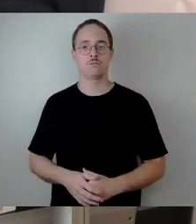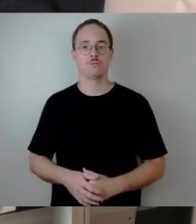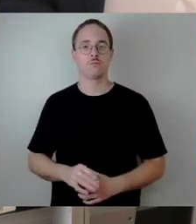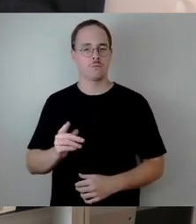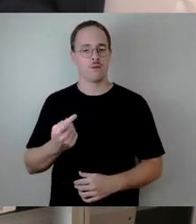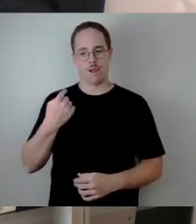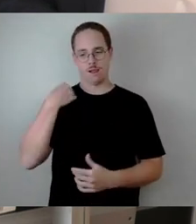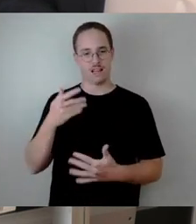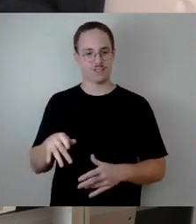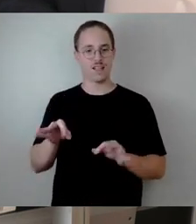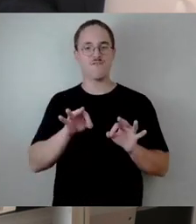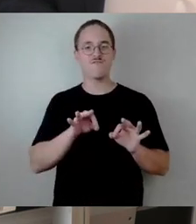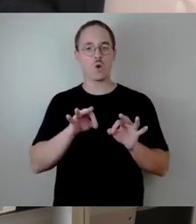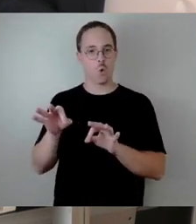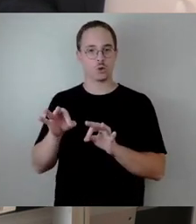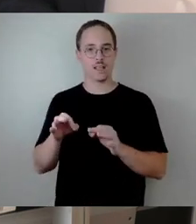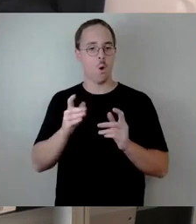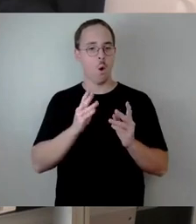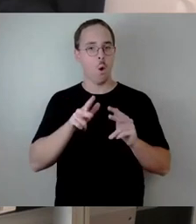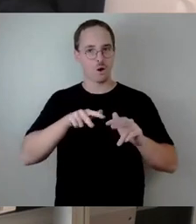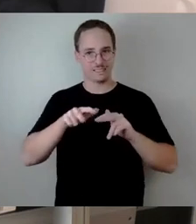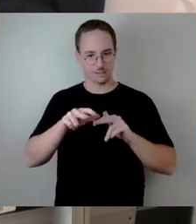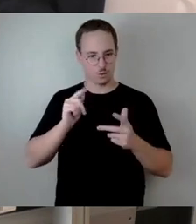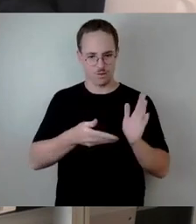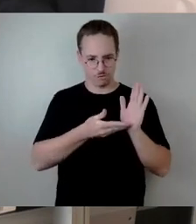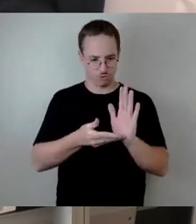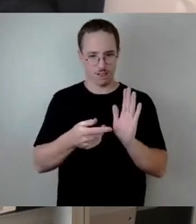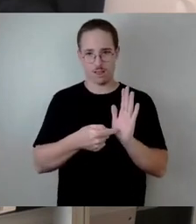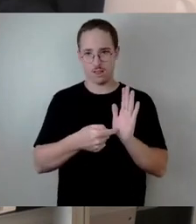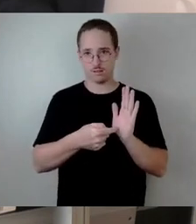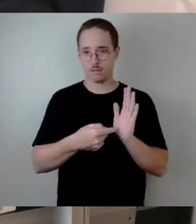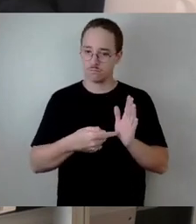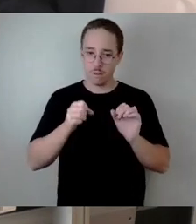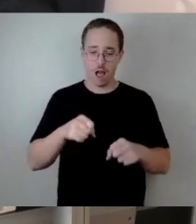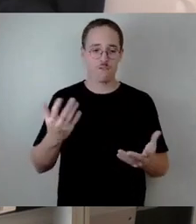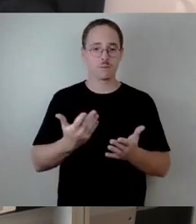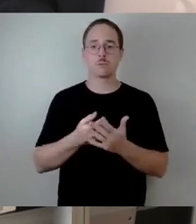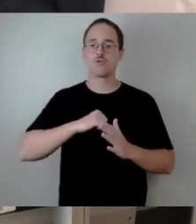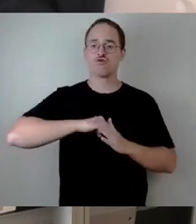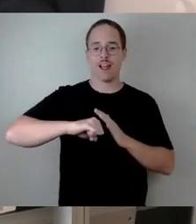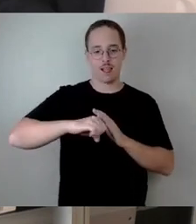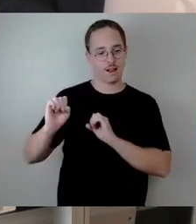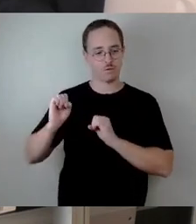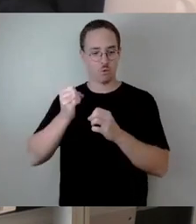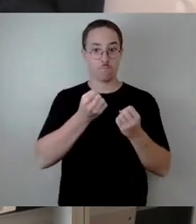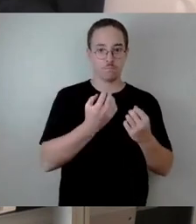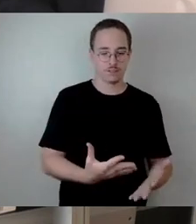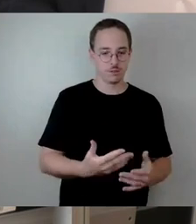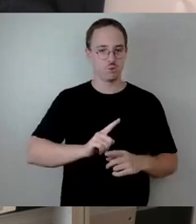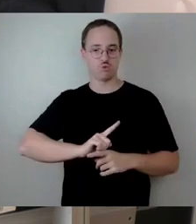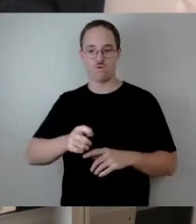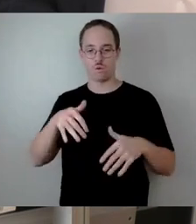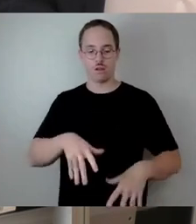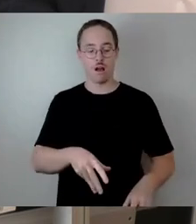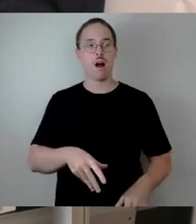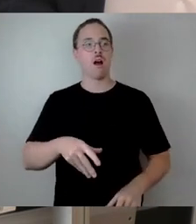habe, sind wir also in der Lage, relativ schnell auch auf Dinge zu reagieren und auf sehr kurzen Wegen, ja auch in der Stadtverwaltung Dresden, Entscheidungen herbeizuführen und denke ich